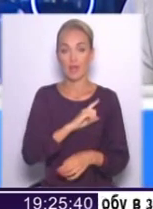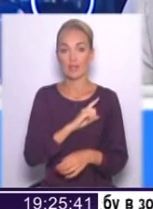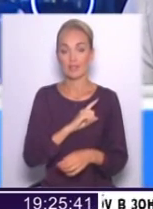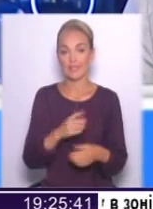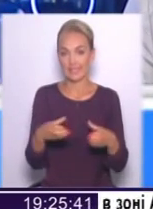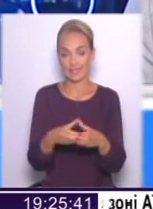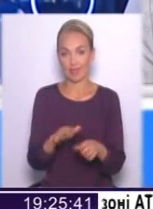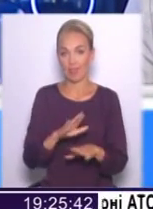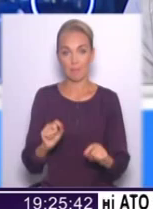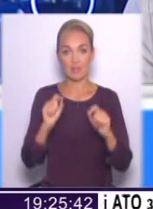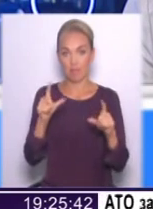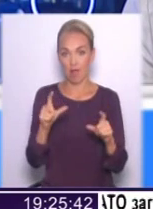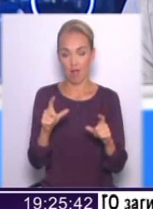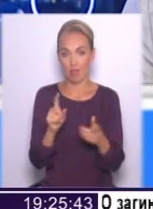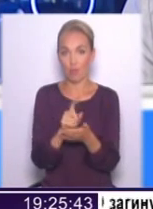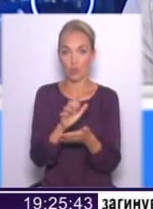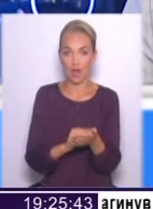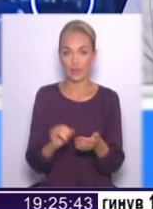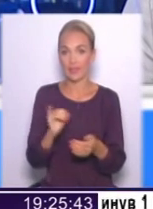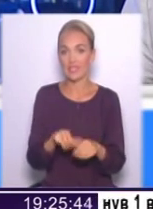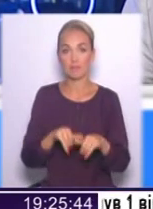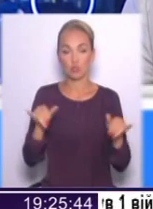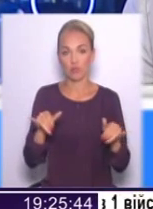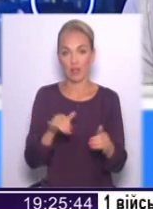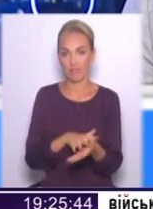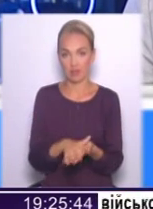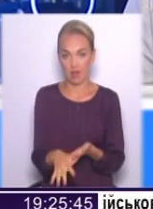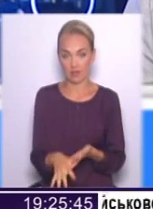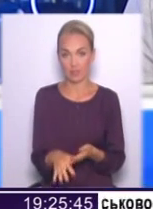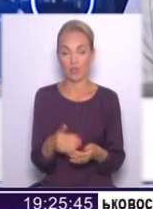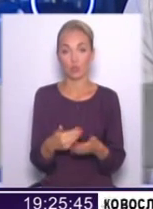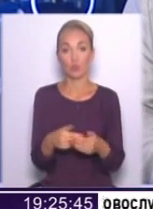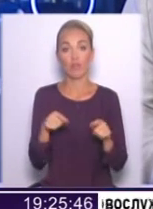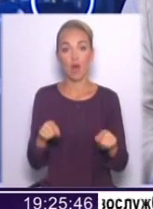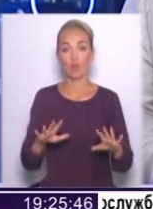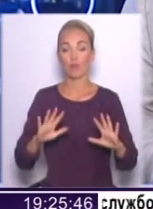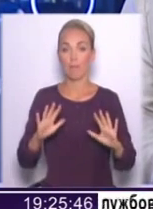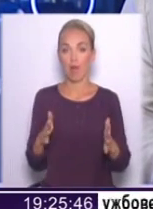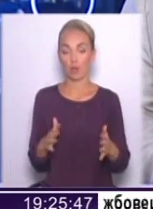збільшувала якісь витрати. І не піднімала тарифи. Тобто, в даному випадку,